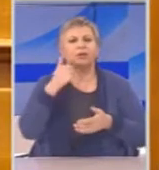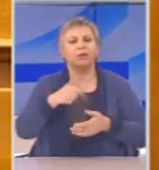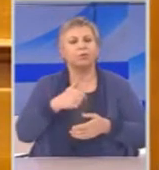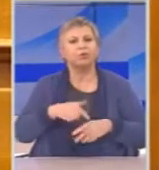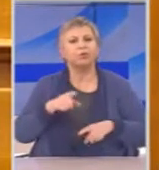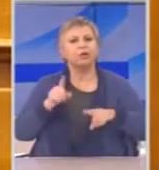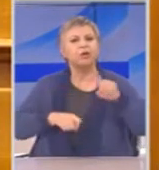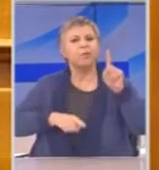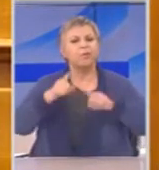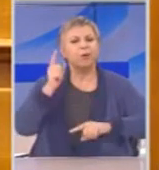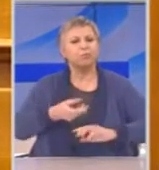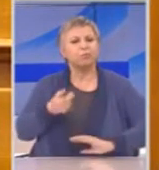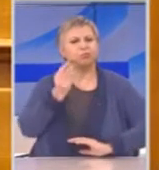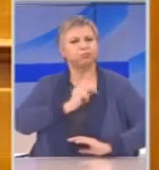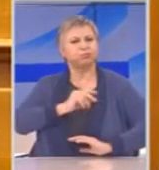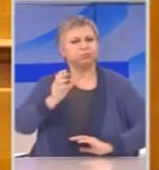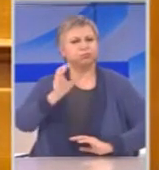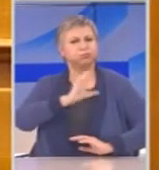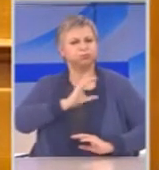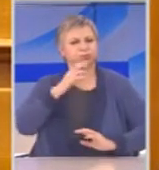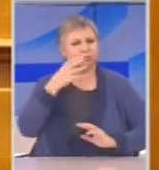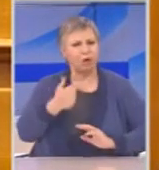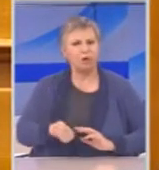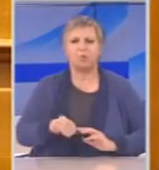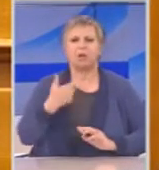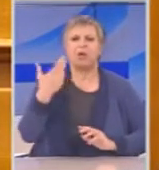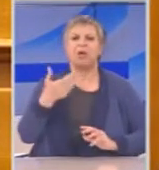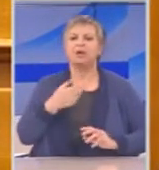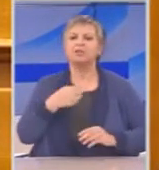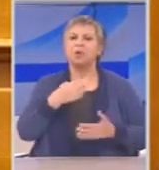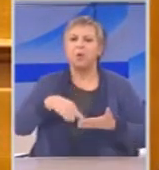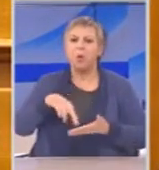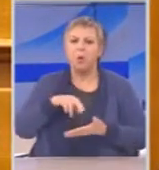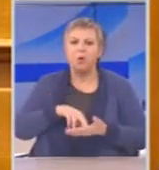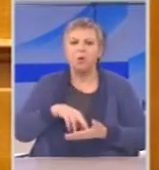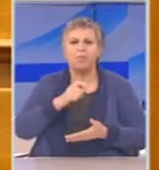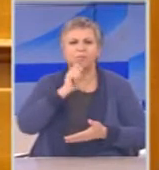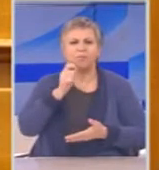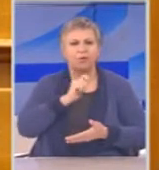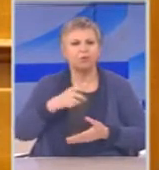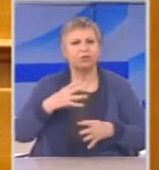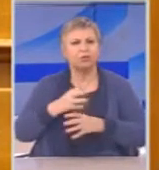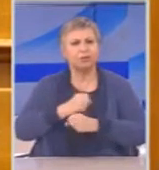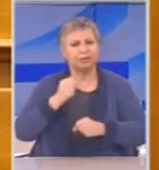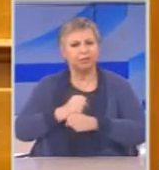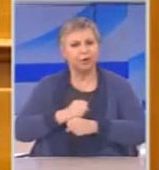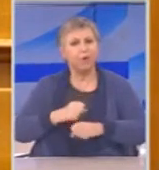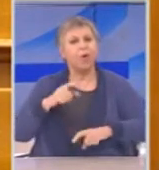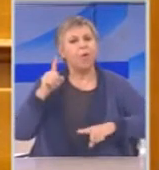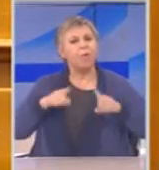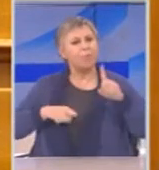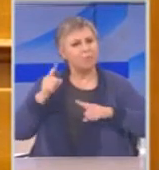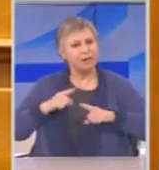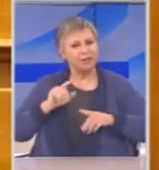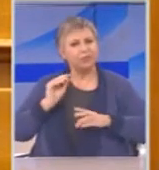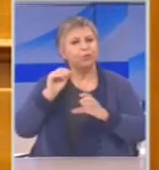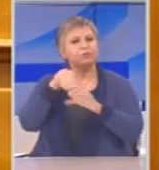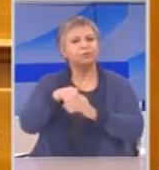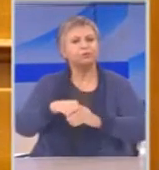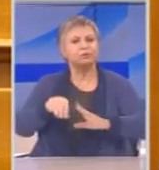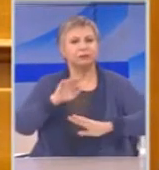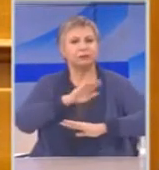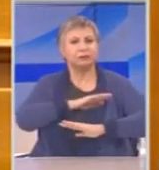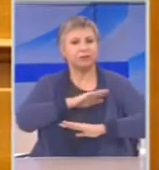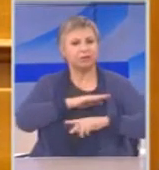πολιτικές καριέρες. Κάποιοι έγιναν πλούσιοι και βρίσκονται εντός και εκτός πενταγώνου. Όποια ντουλάπα της Γενικής